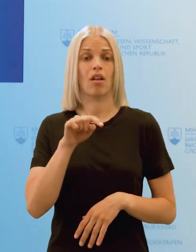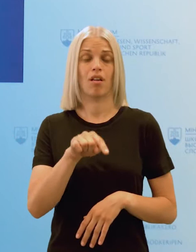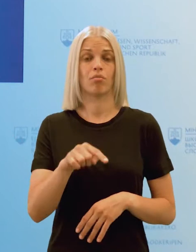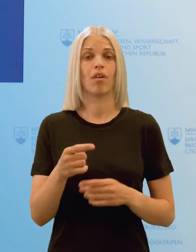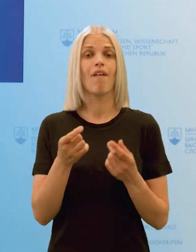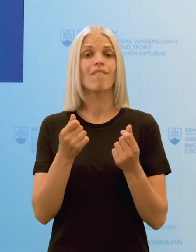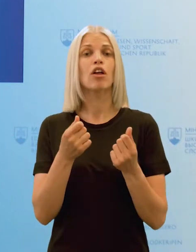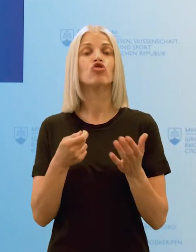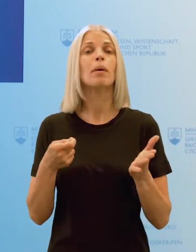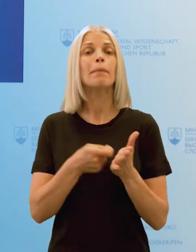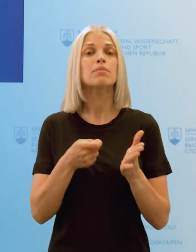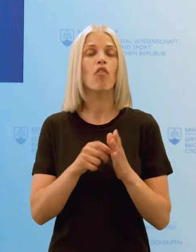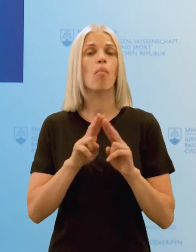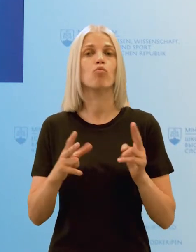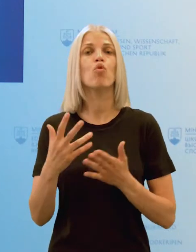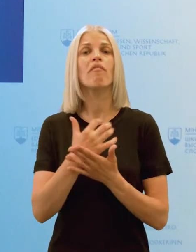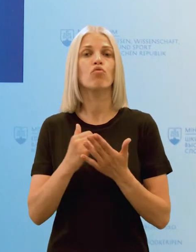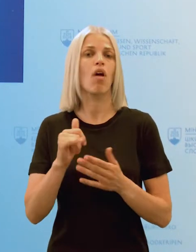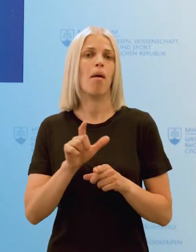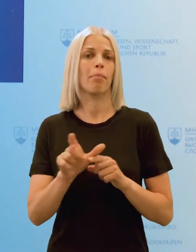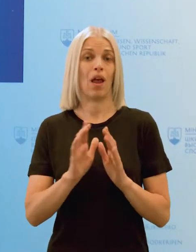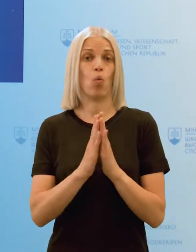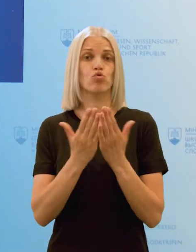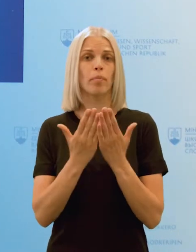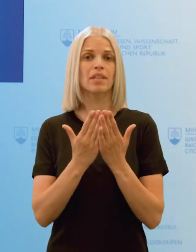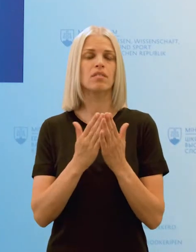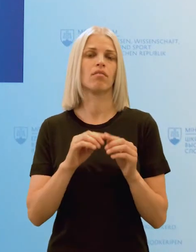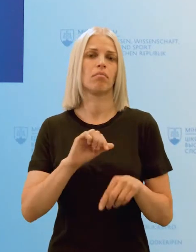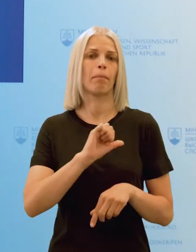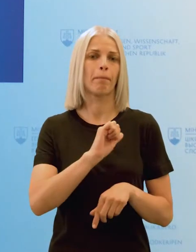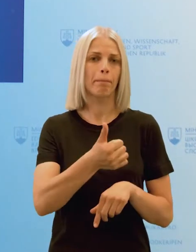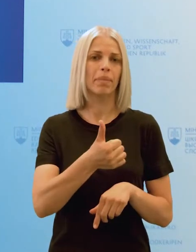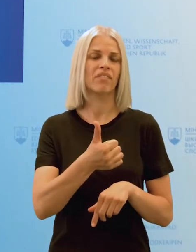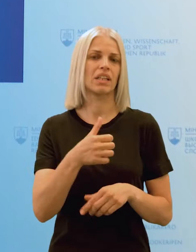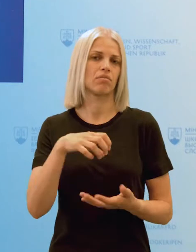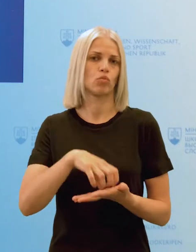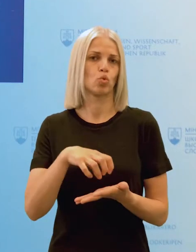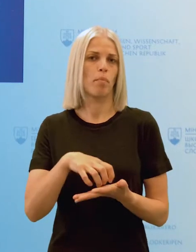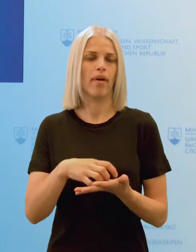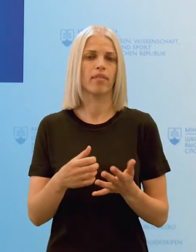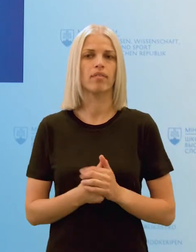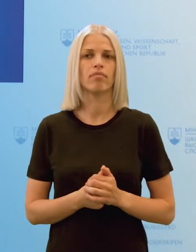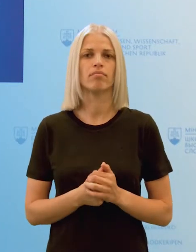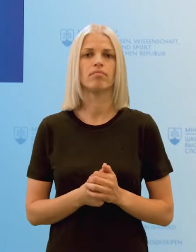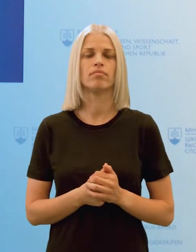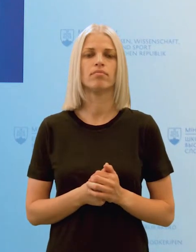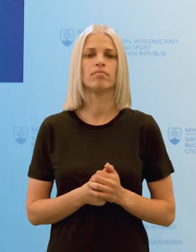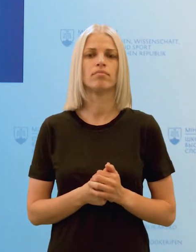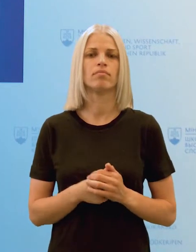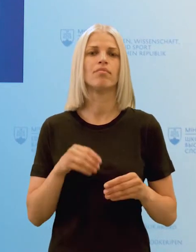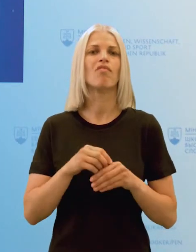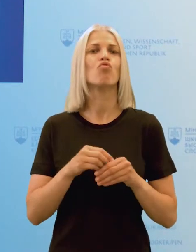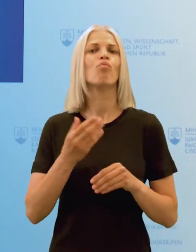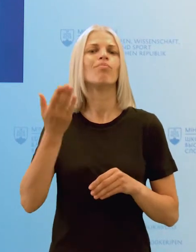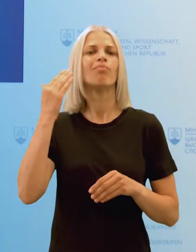finančný príspevok môžu využiť aj pre učebnice na prvý stupeň, ak náhodou tá prvá suma nebola